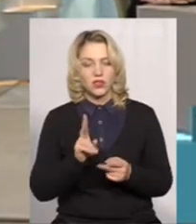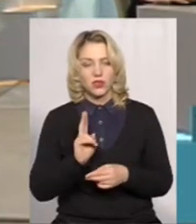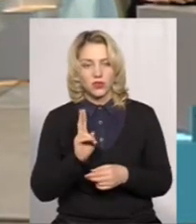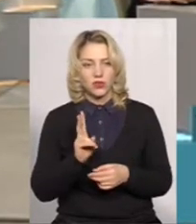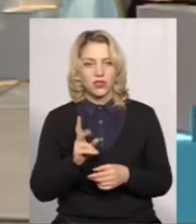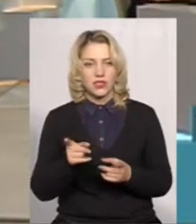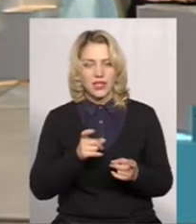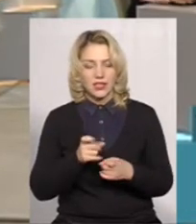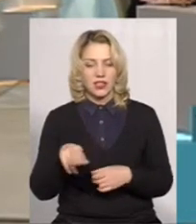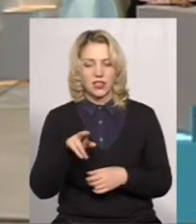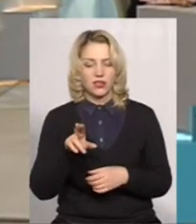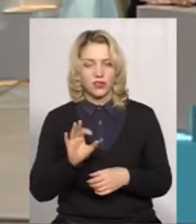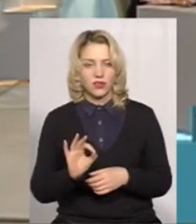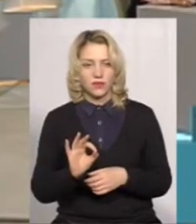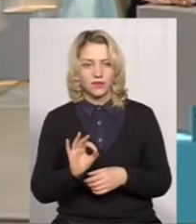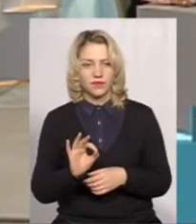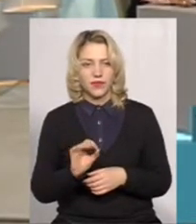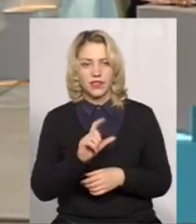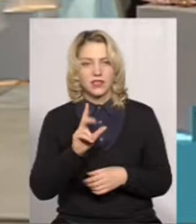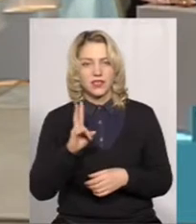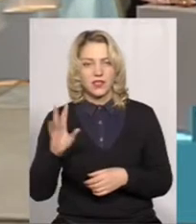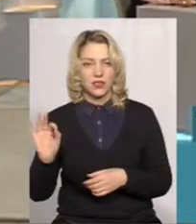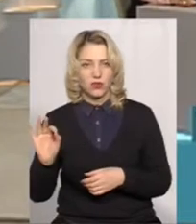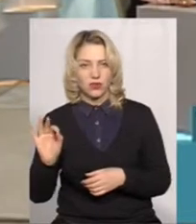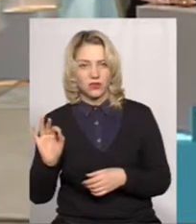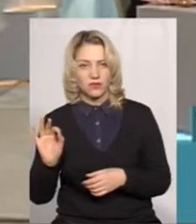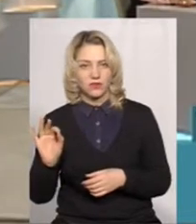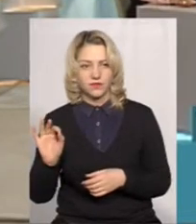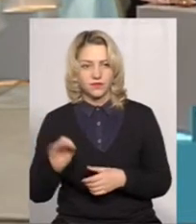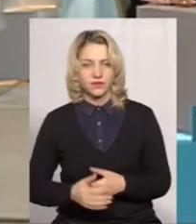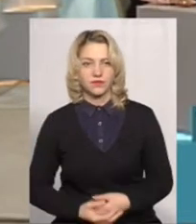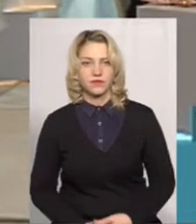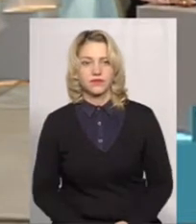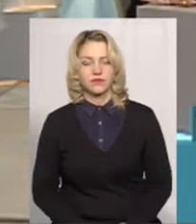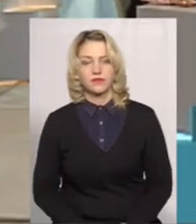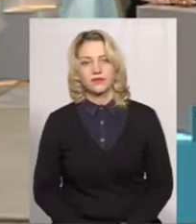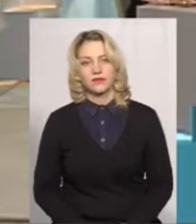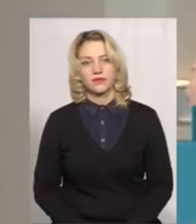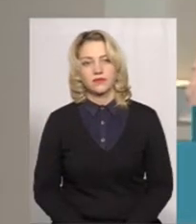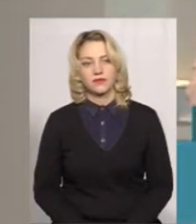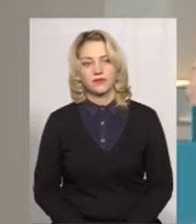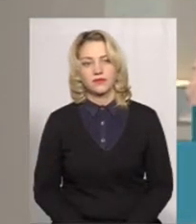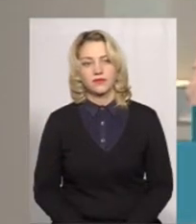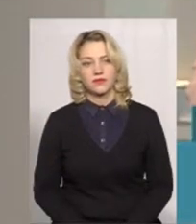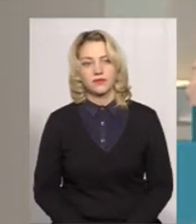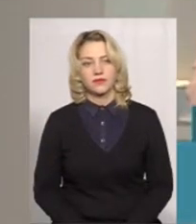хто задіяний, дотичний до зовнішнього незалежного тестування,